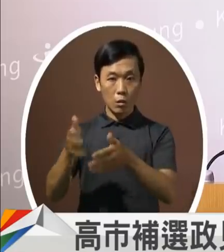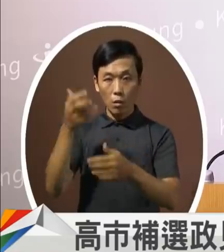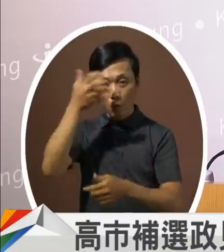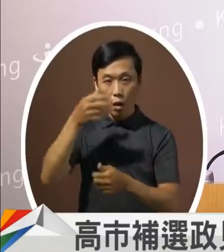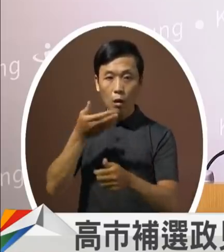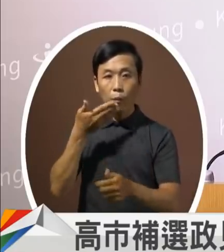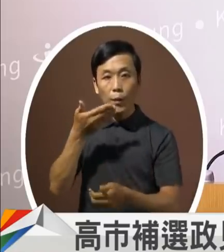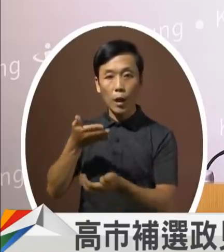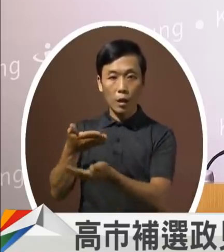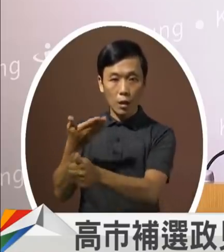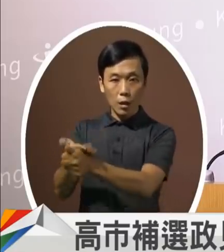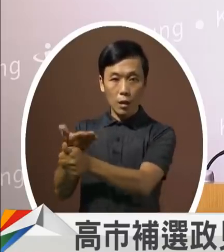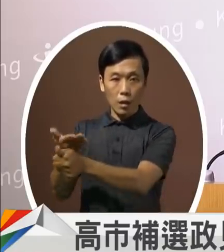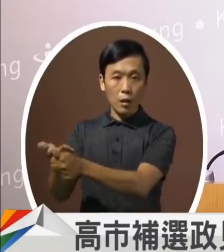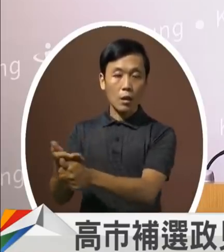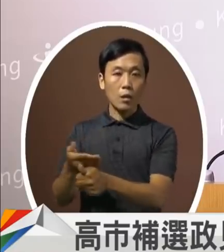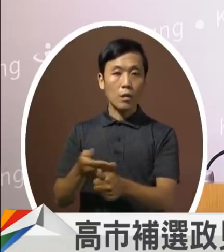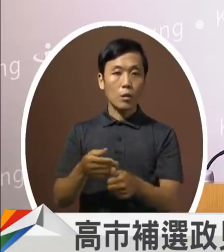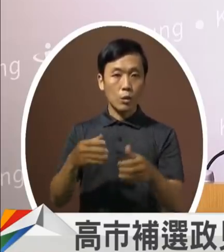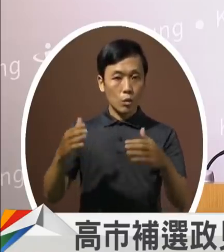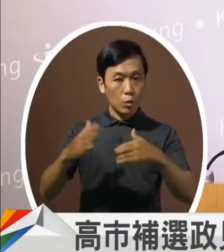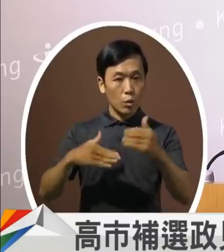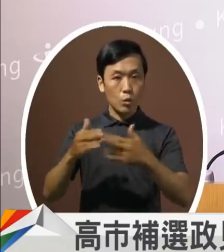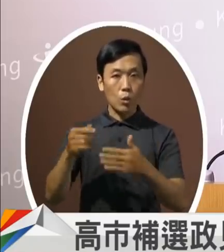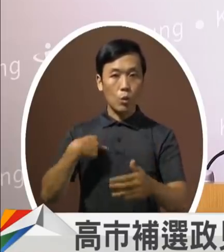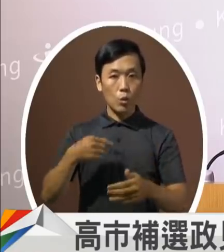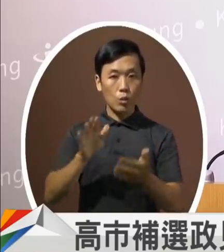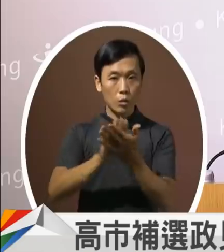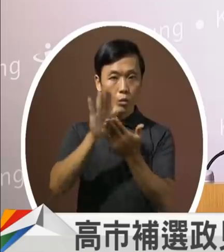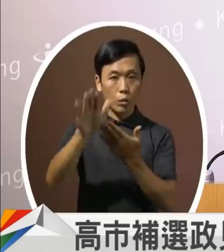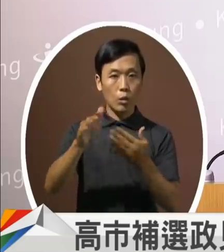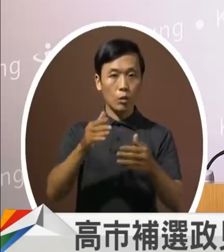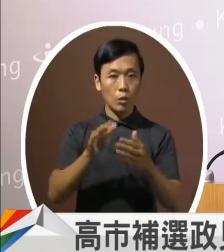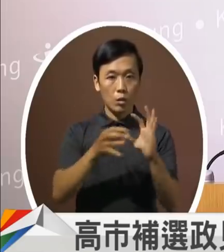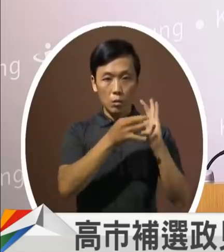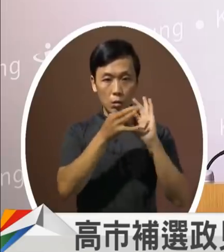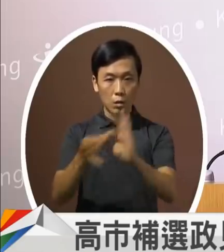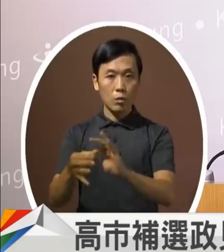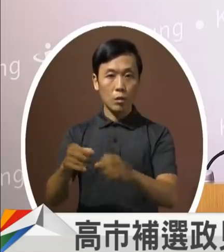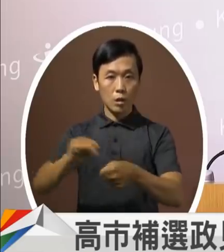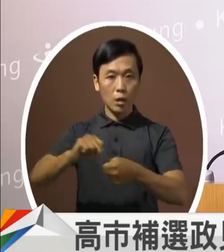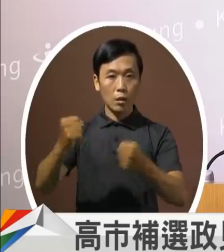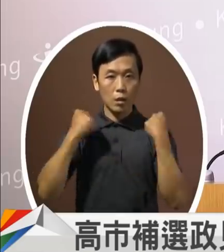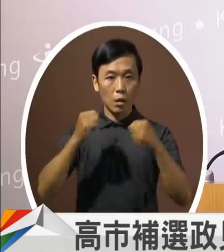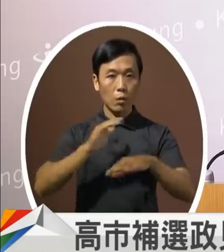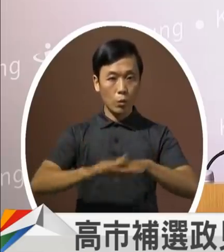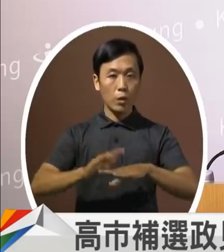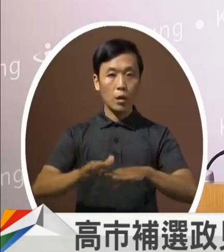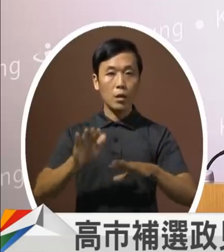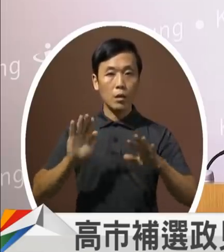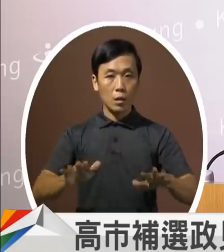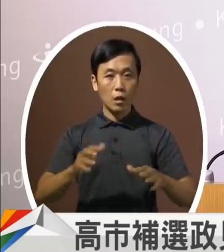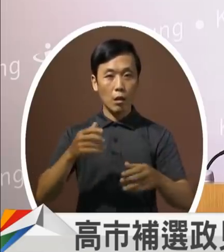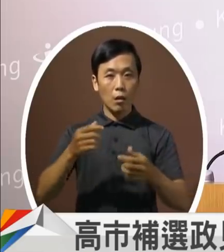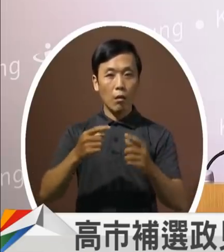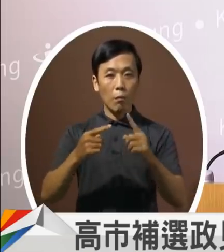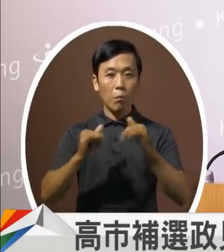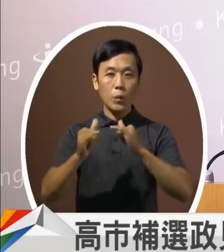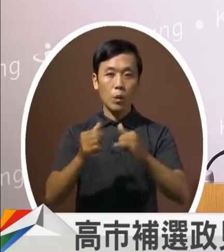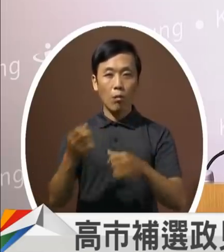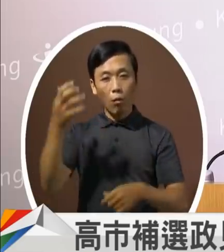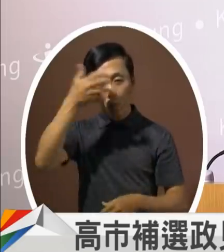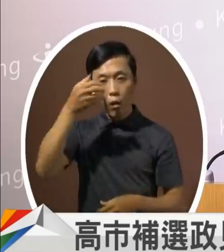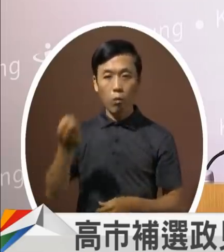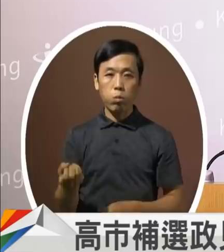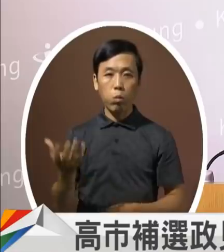康出境活动这些等服务我们未来一定会来持续加强那现在因为人体结构的老化人口的